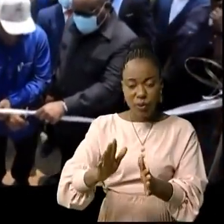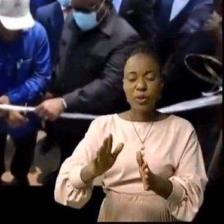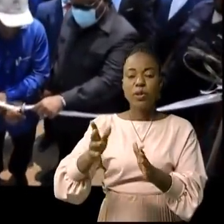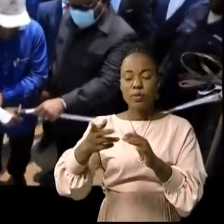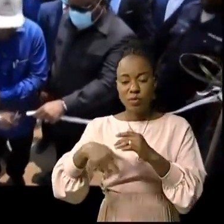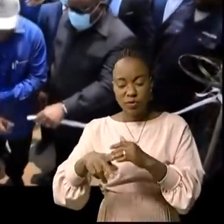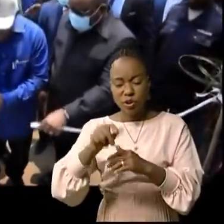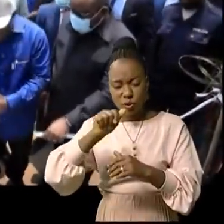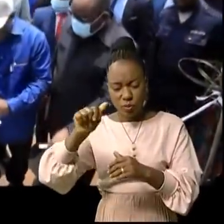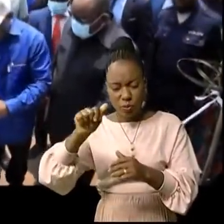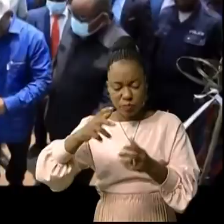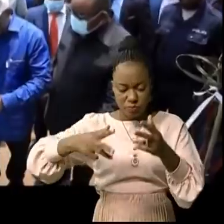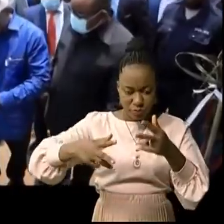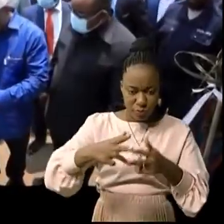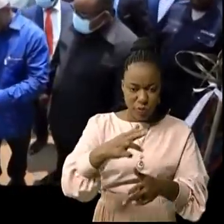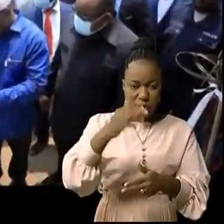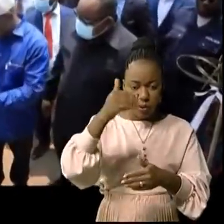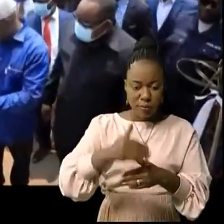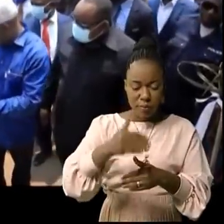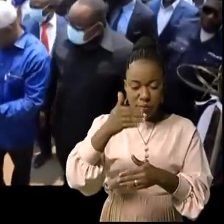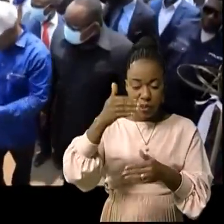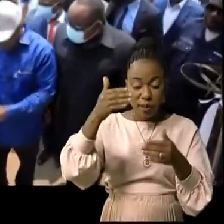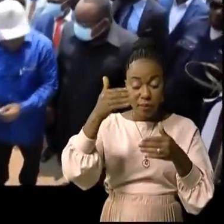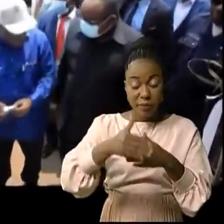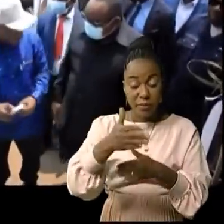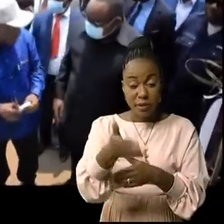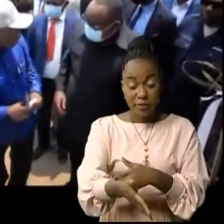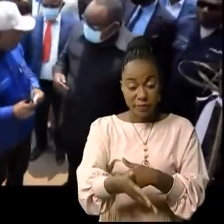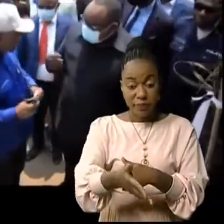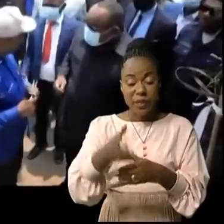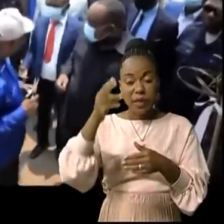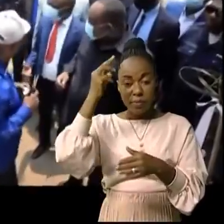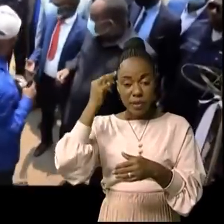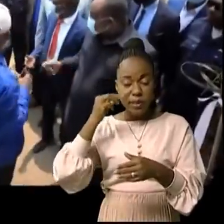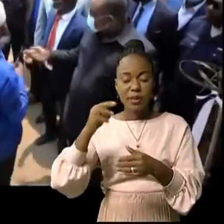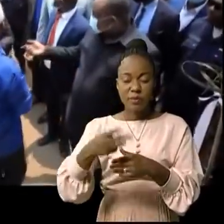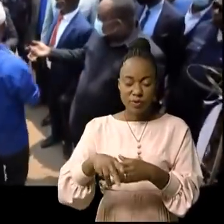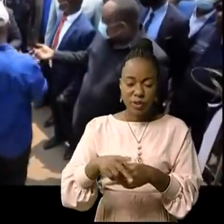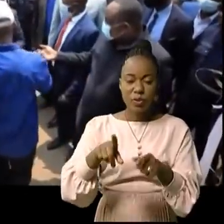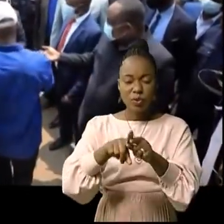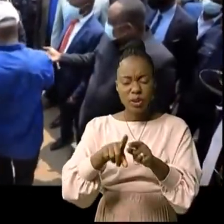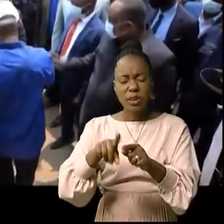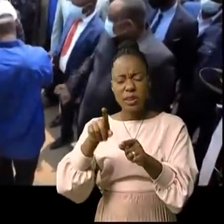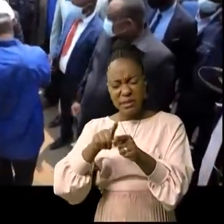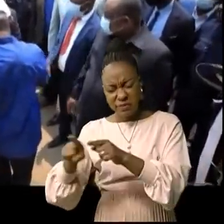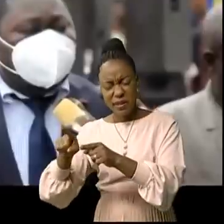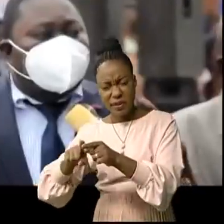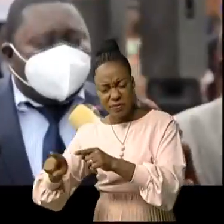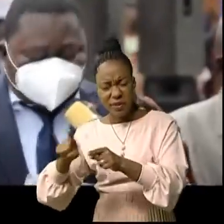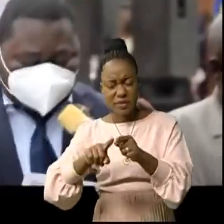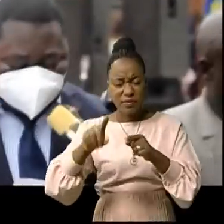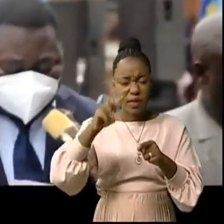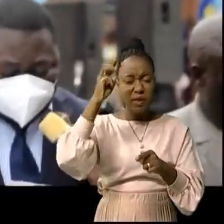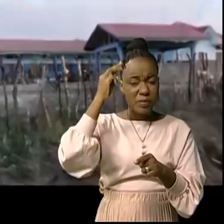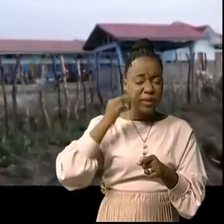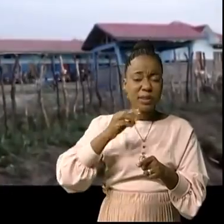du ribbon symbolique en présence, bien entendu, du ministre de l'intégration régionale, Didier Mazenga Moukanzou, des ministres provinciaux de l'environnement et